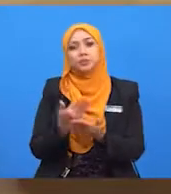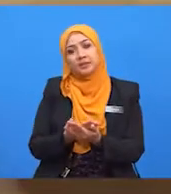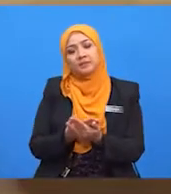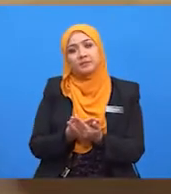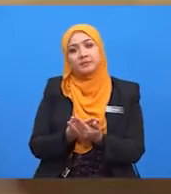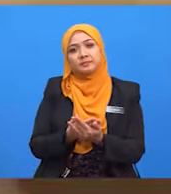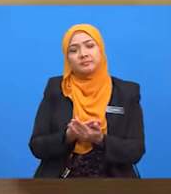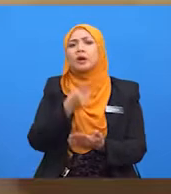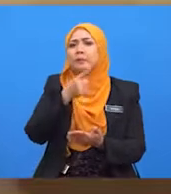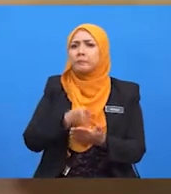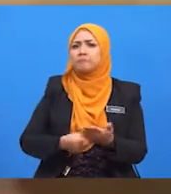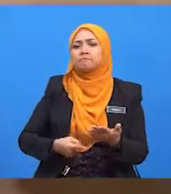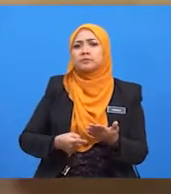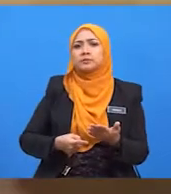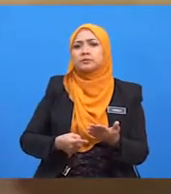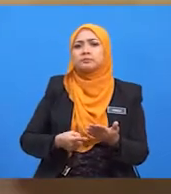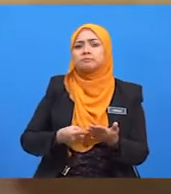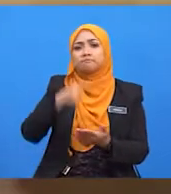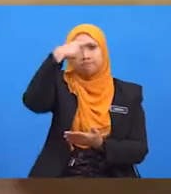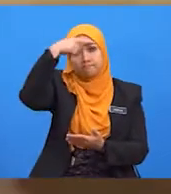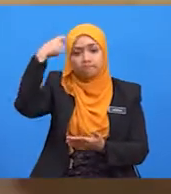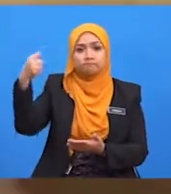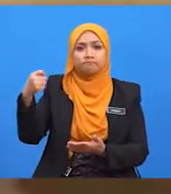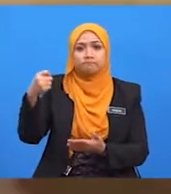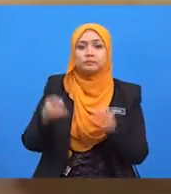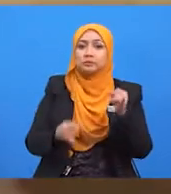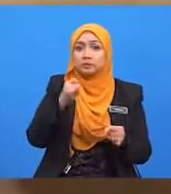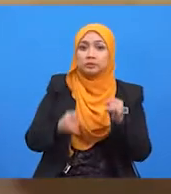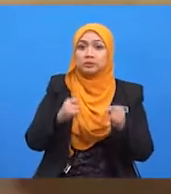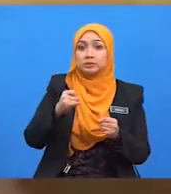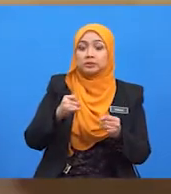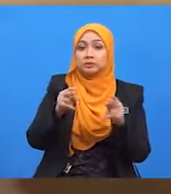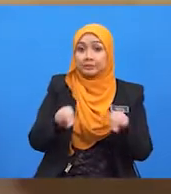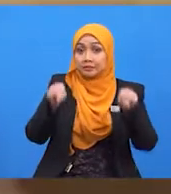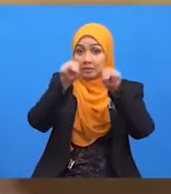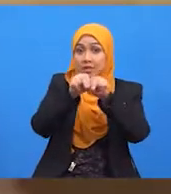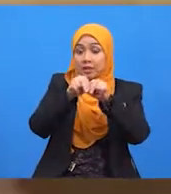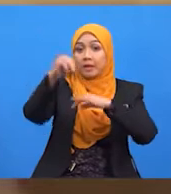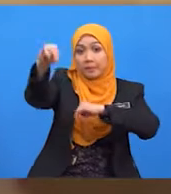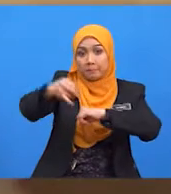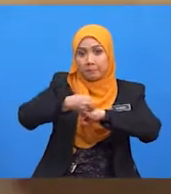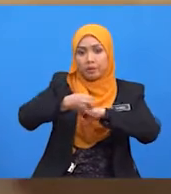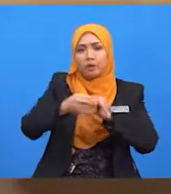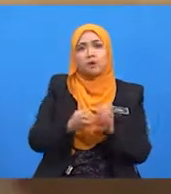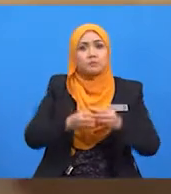nilai import lebih besar daripada nilai ekspor? cuba fikirkan